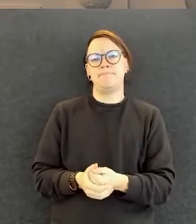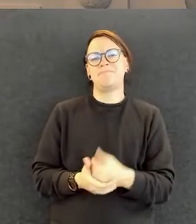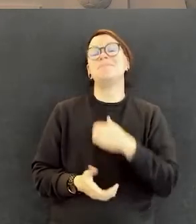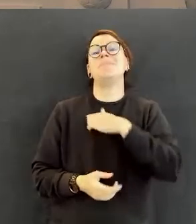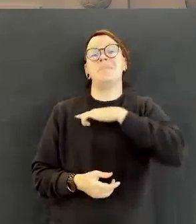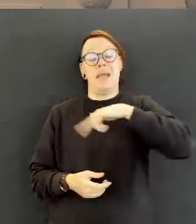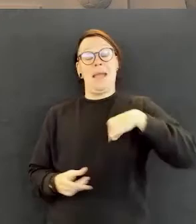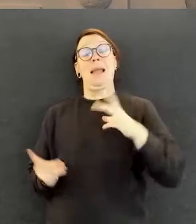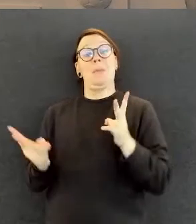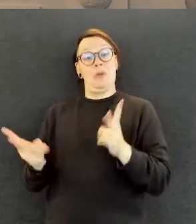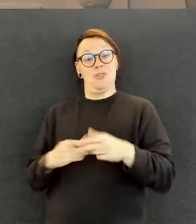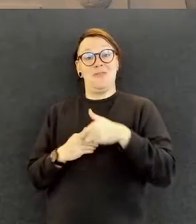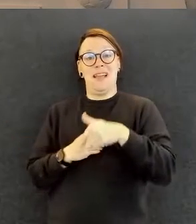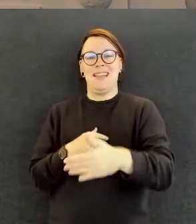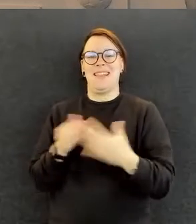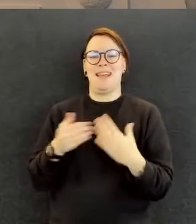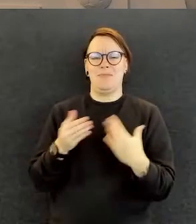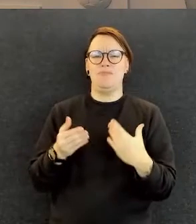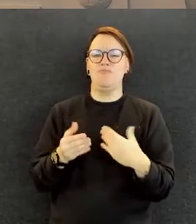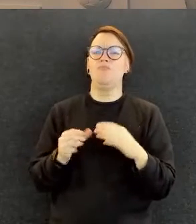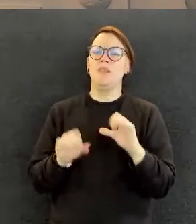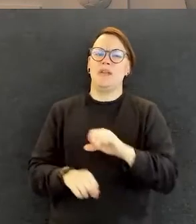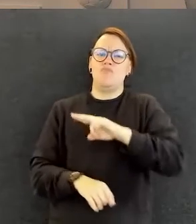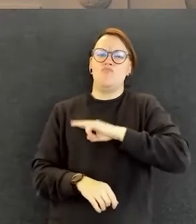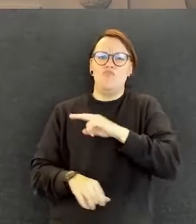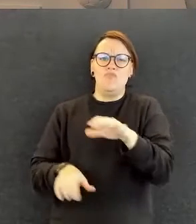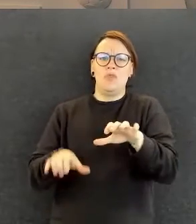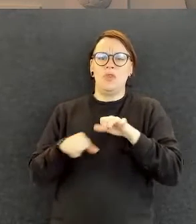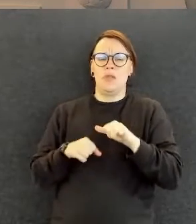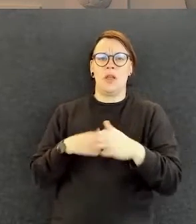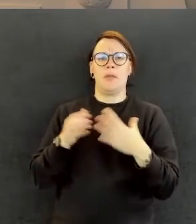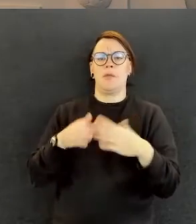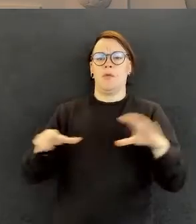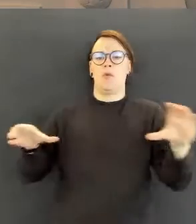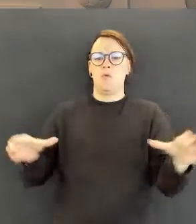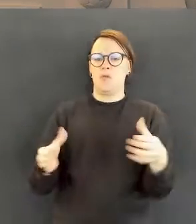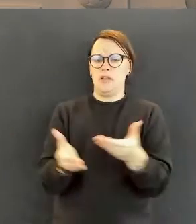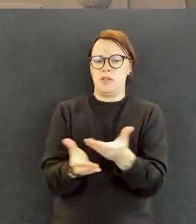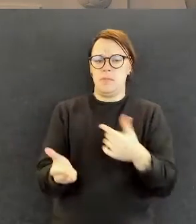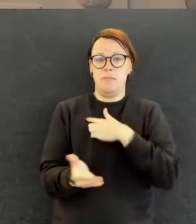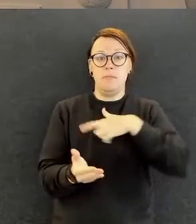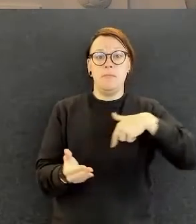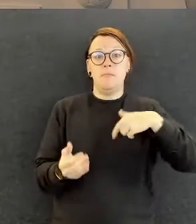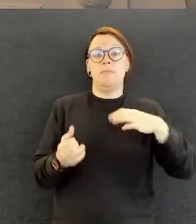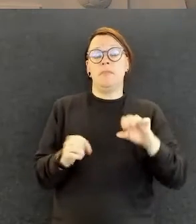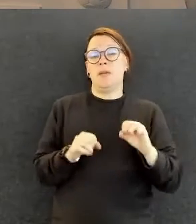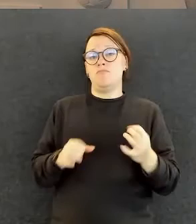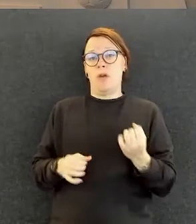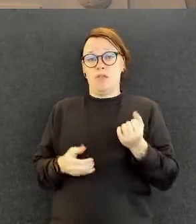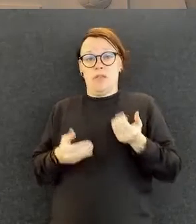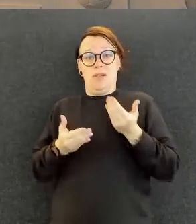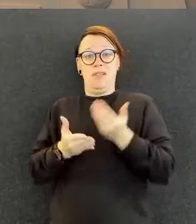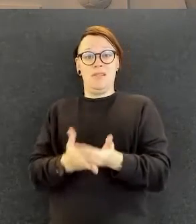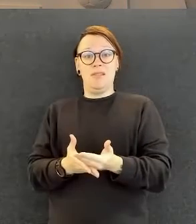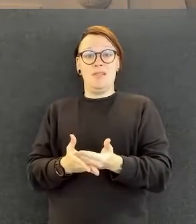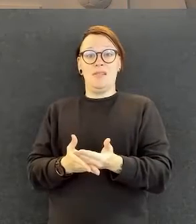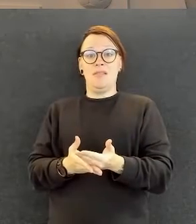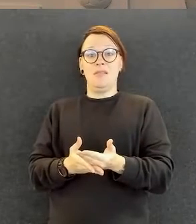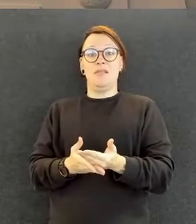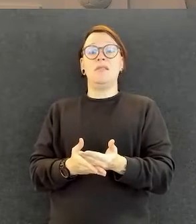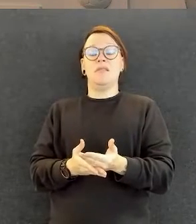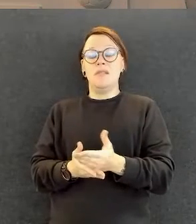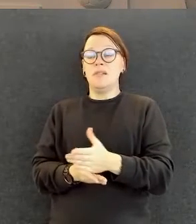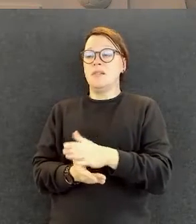on semmoisia vastuita myös, että kannetaan sitä meidän työyhteisöä ja mahdollistetaan kaikille semmoinen, että siellä ei tarvitse hermoja menettää